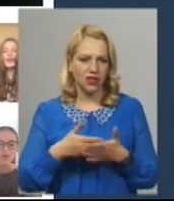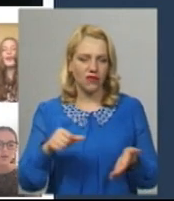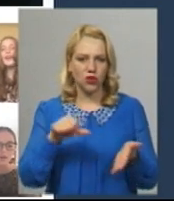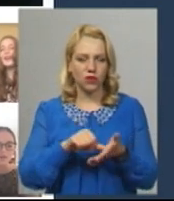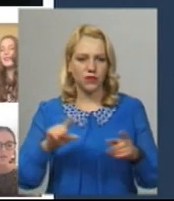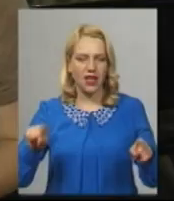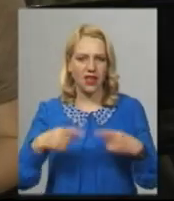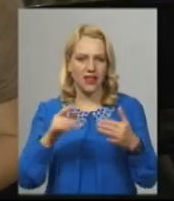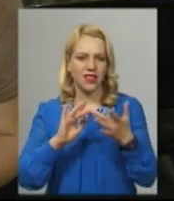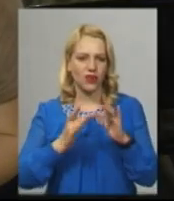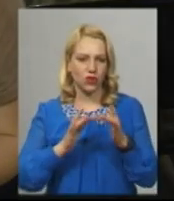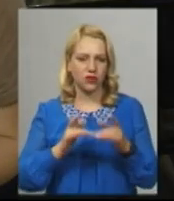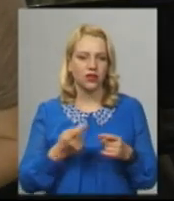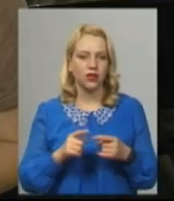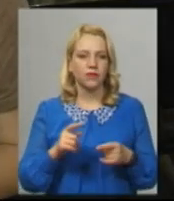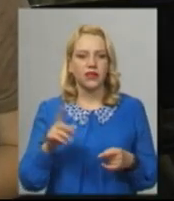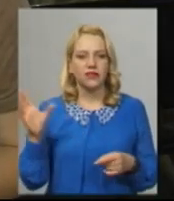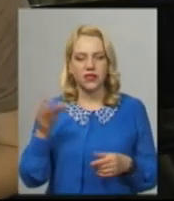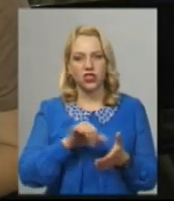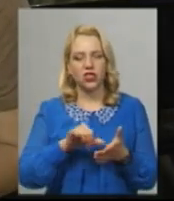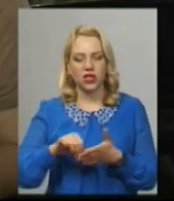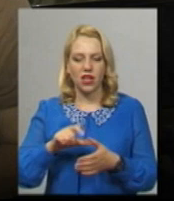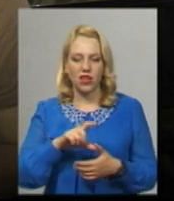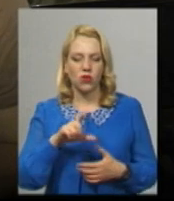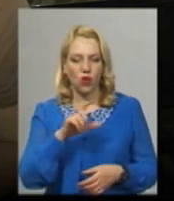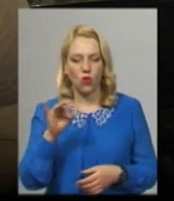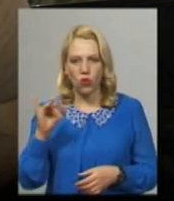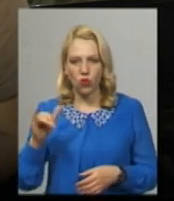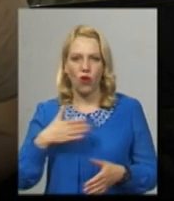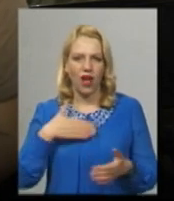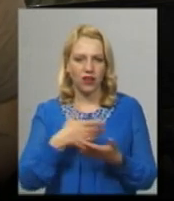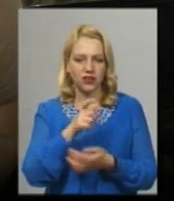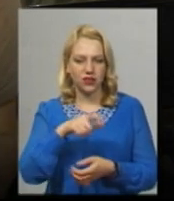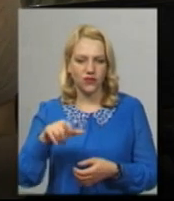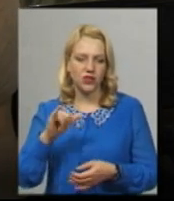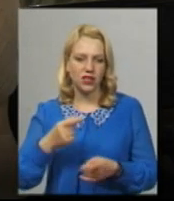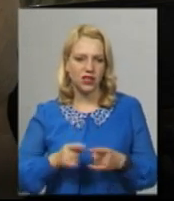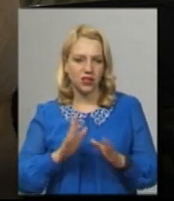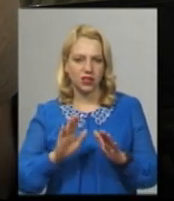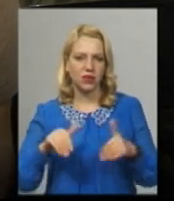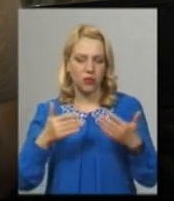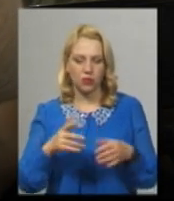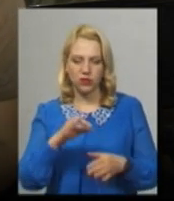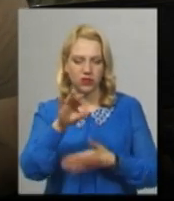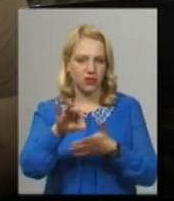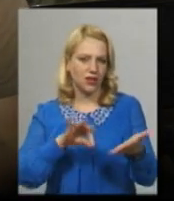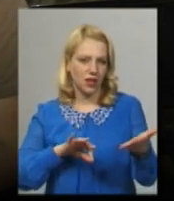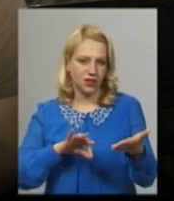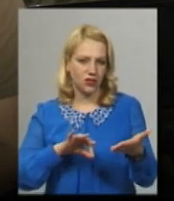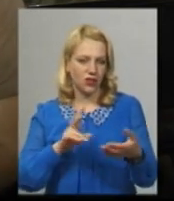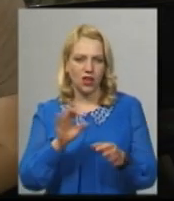віртуальну версію хору Всі члени хору, вони дуже активні і, взагалі, тільки запропонуєш, вони ніколи